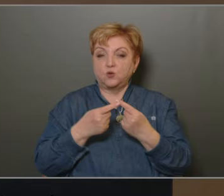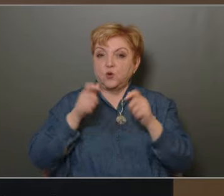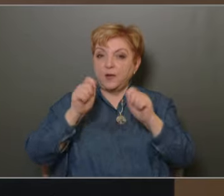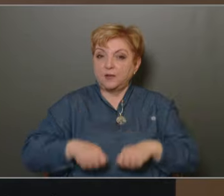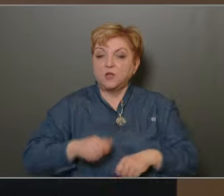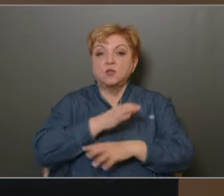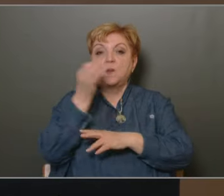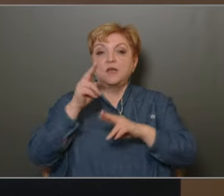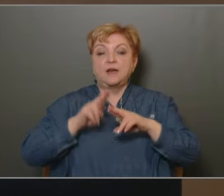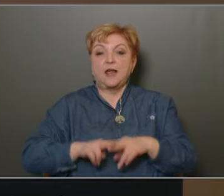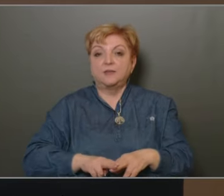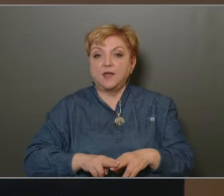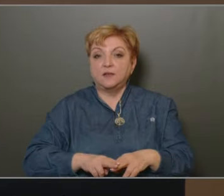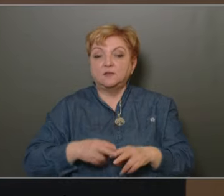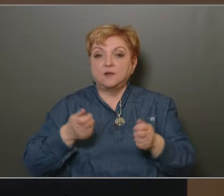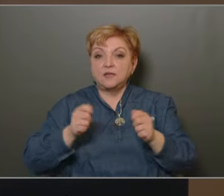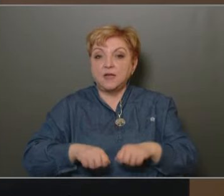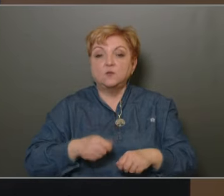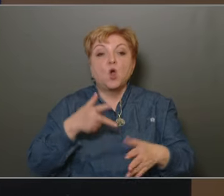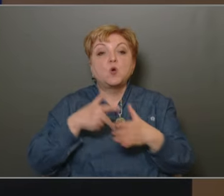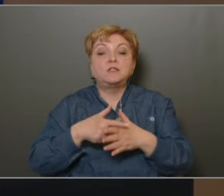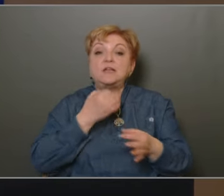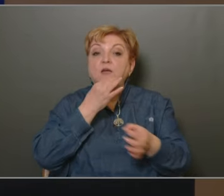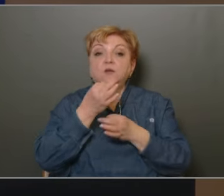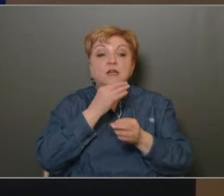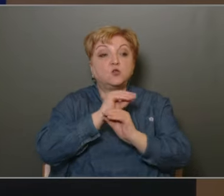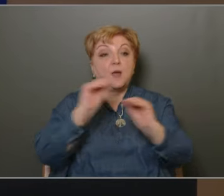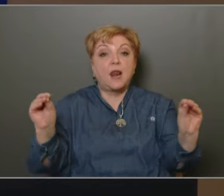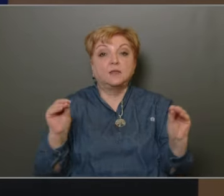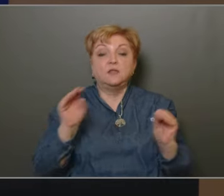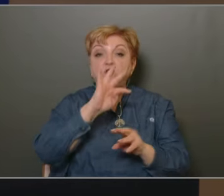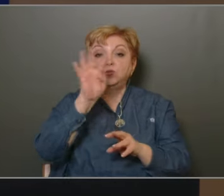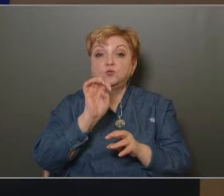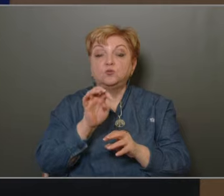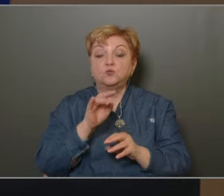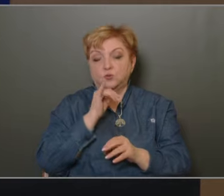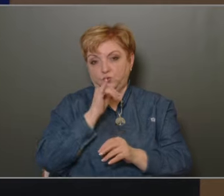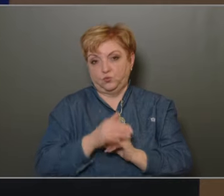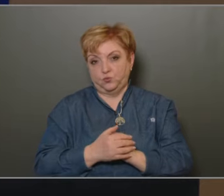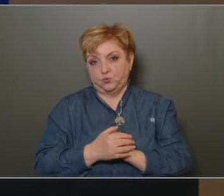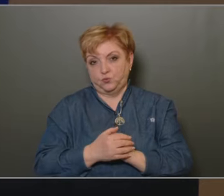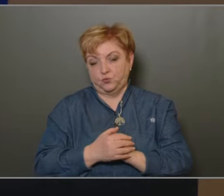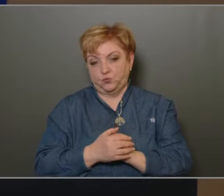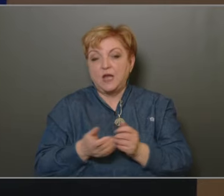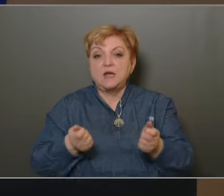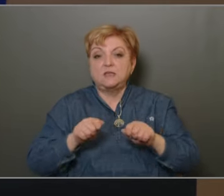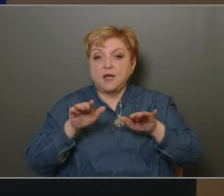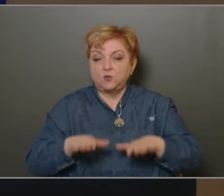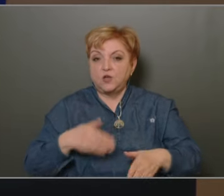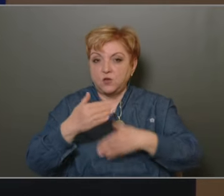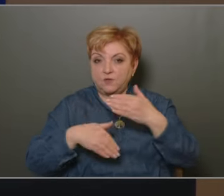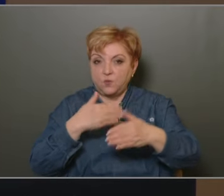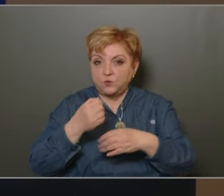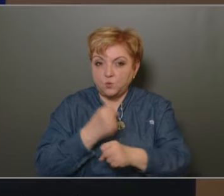Napirendet lezártom. Közélekül kérdés, bejelentés van-e? Nincs. Zárt